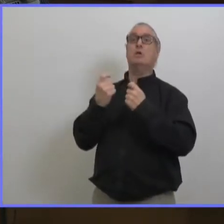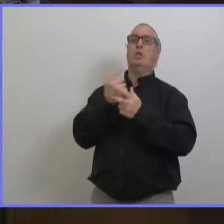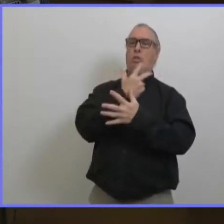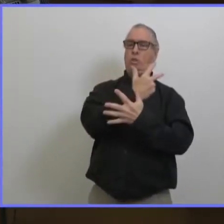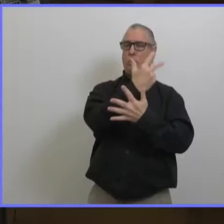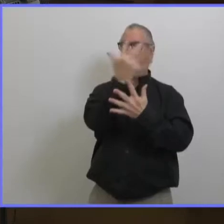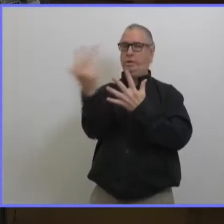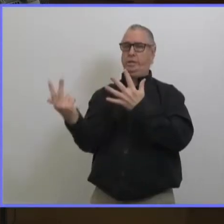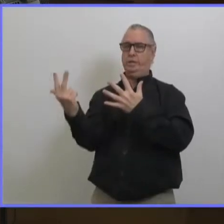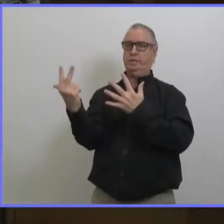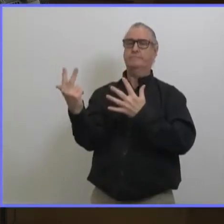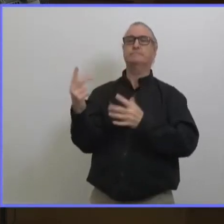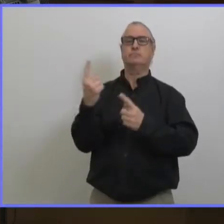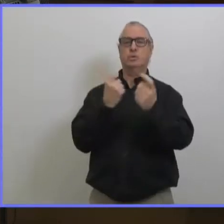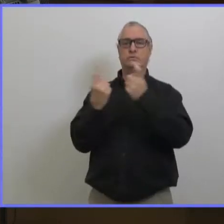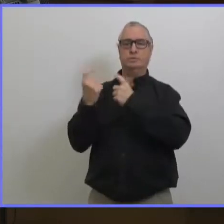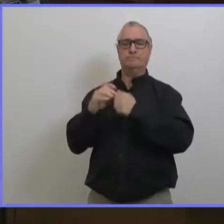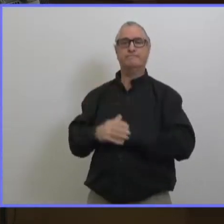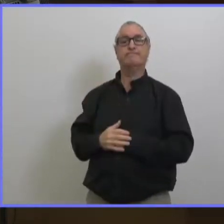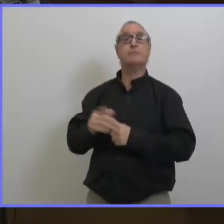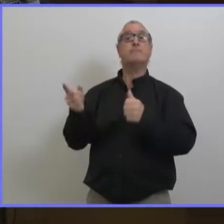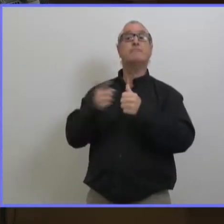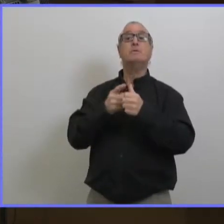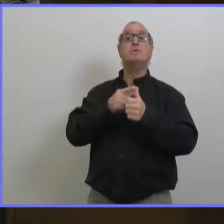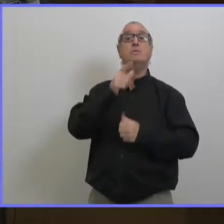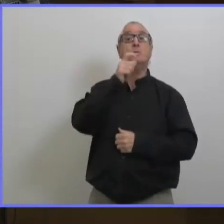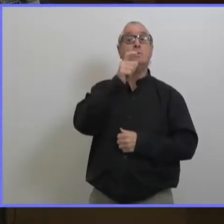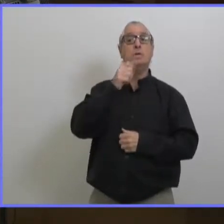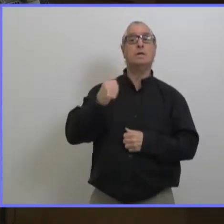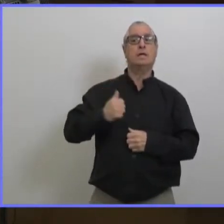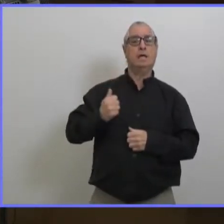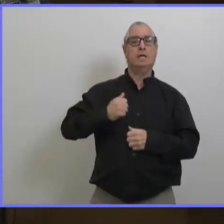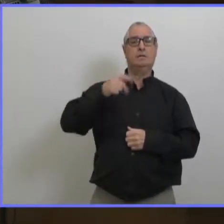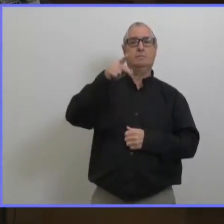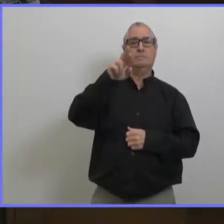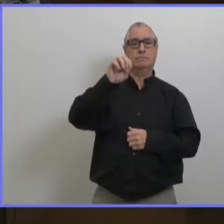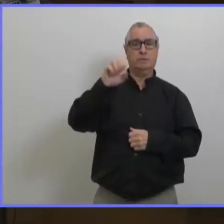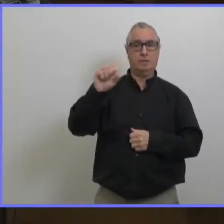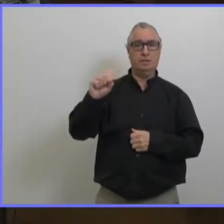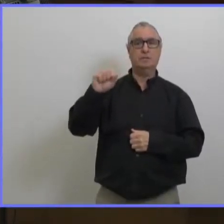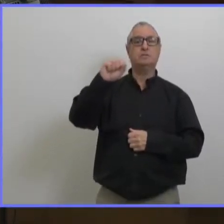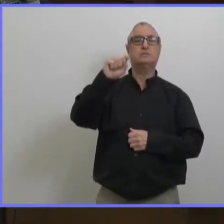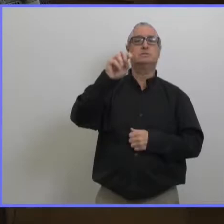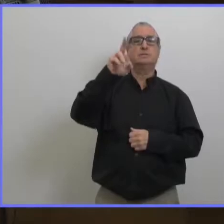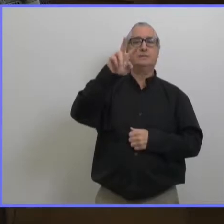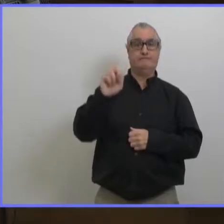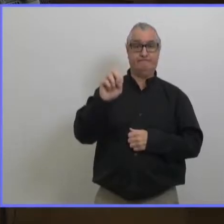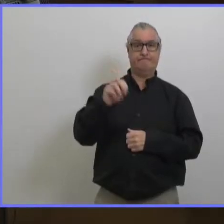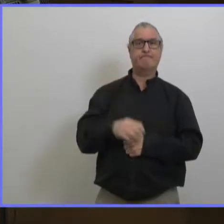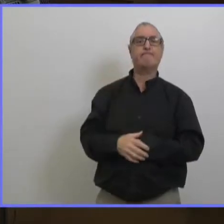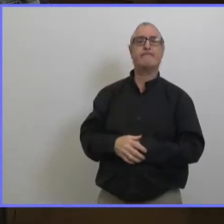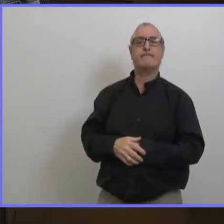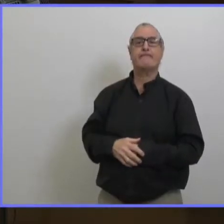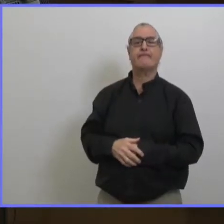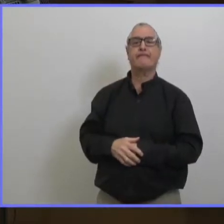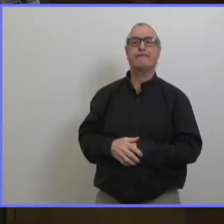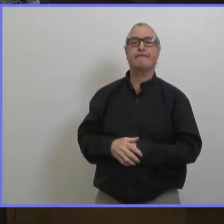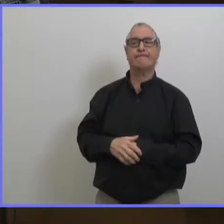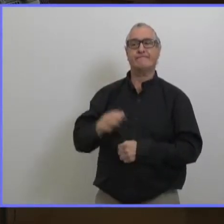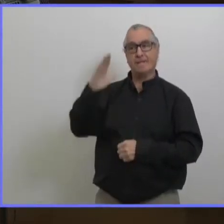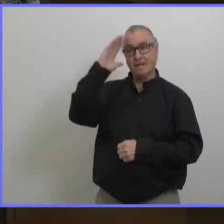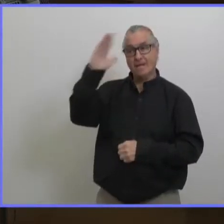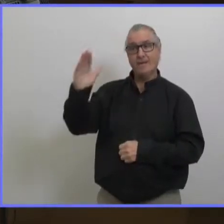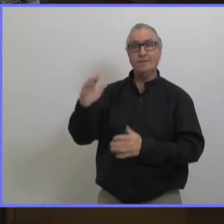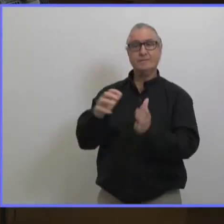suivi alors tout d'abord cet après midi de la presse canadienne steve alors